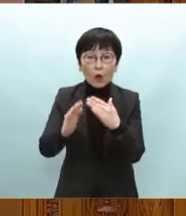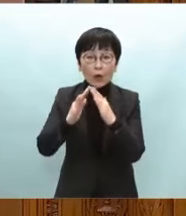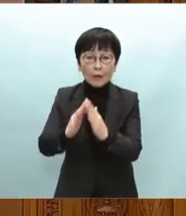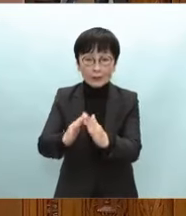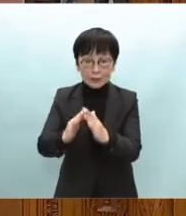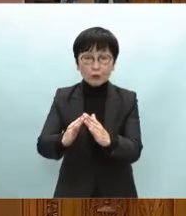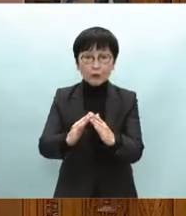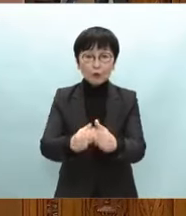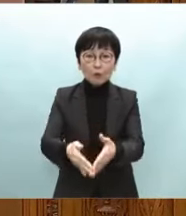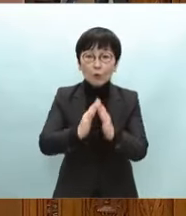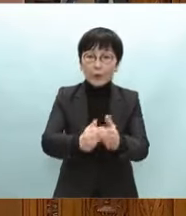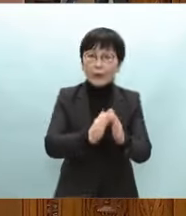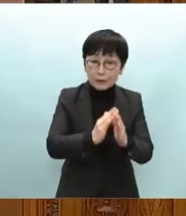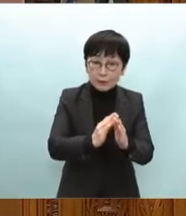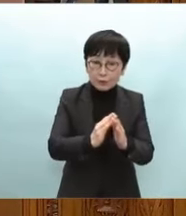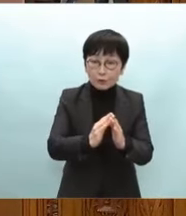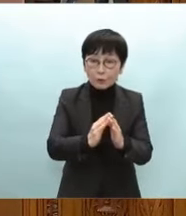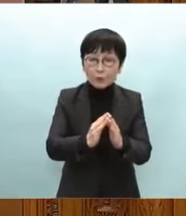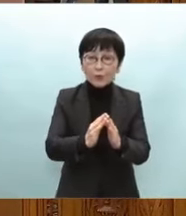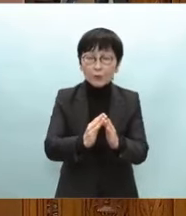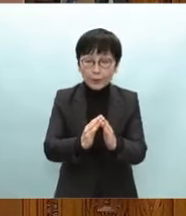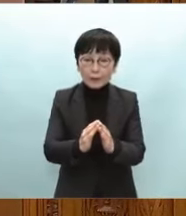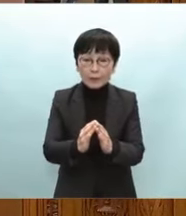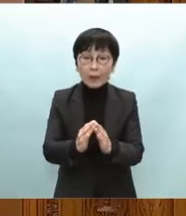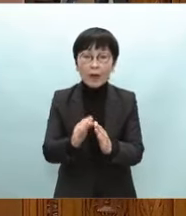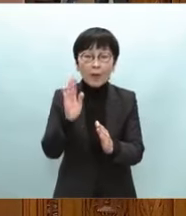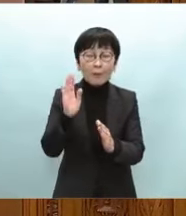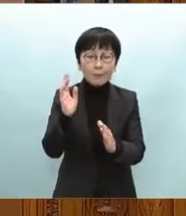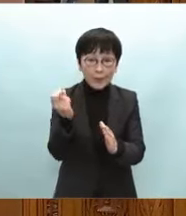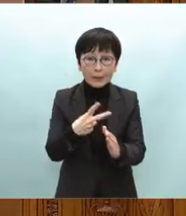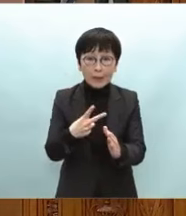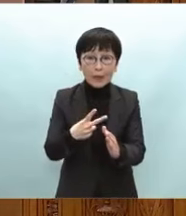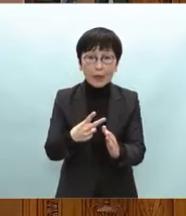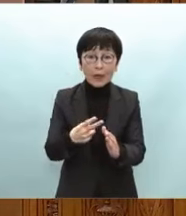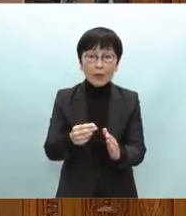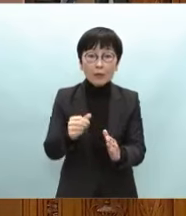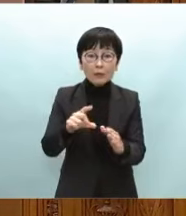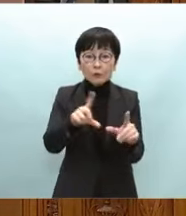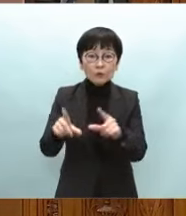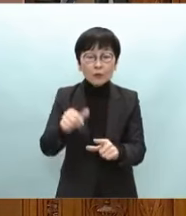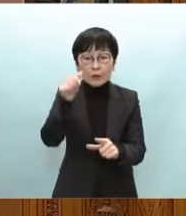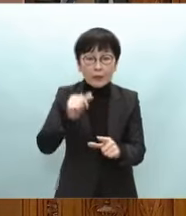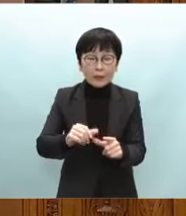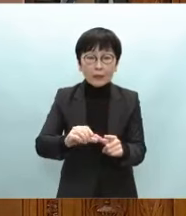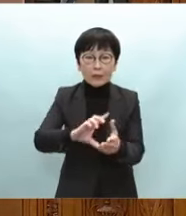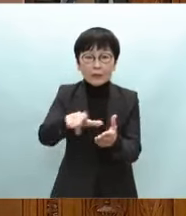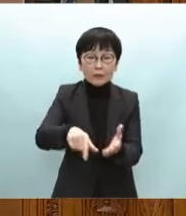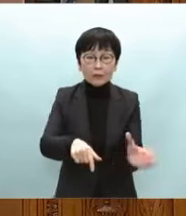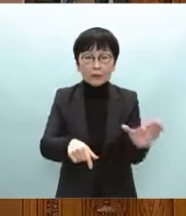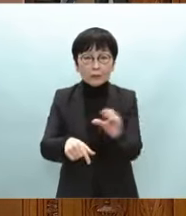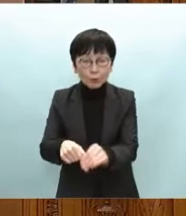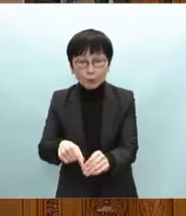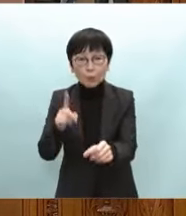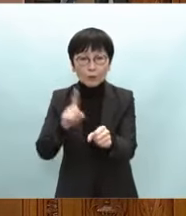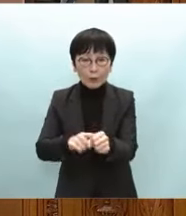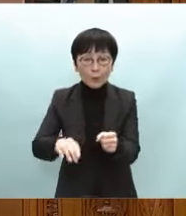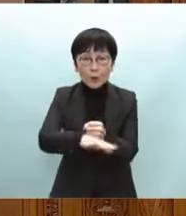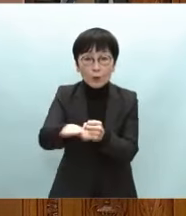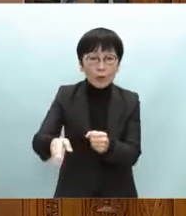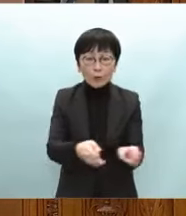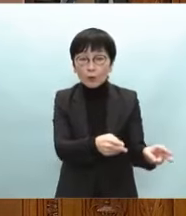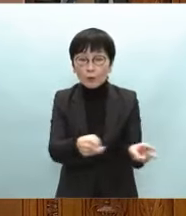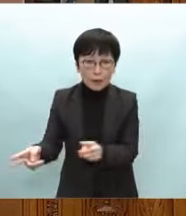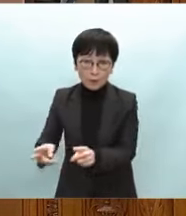の建設をはじめ再び住み慣れた土地に戻ってくるための環境整備を並行して行う